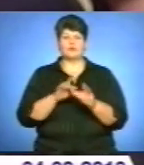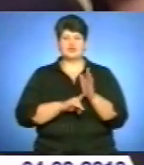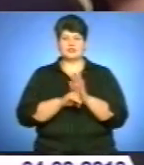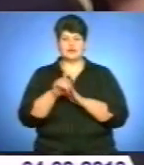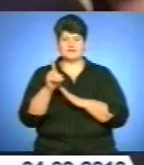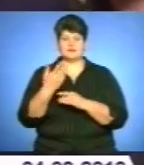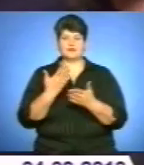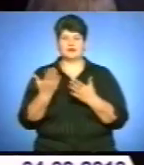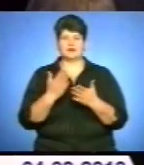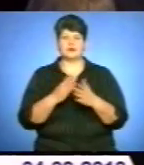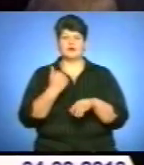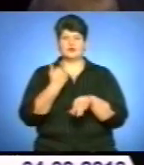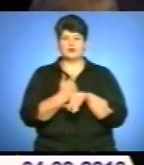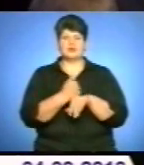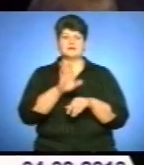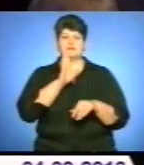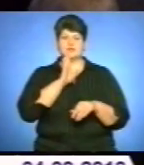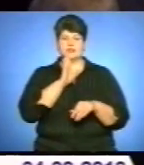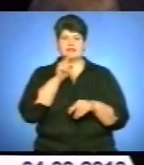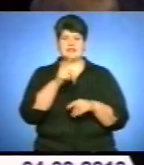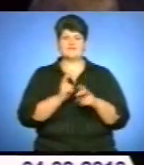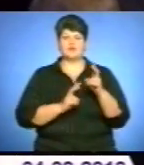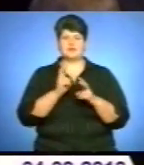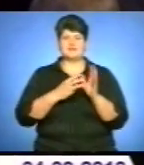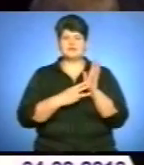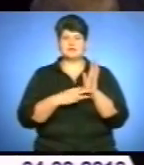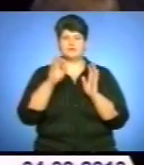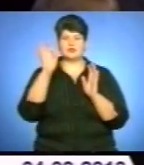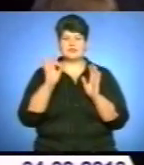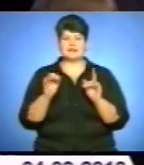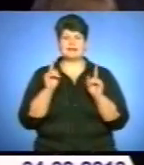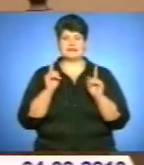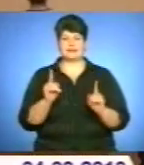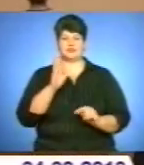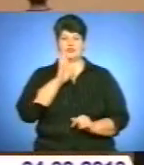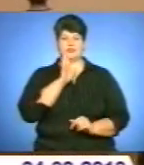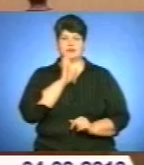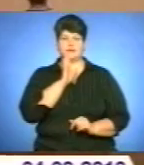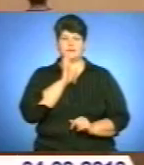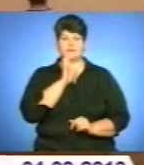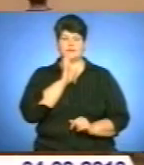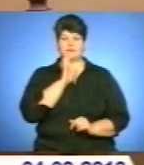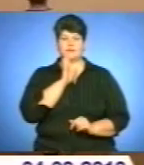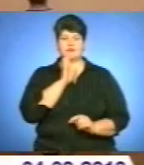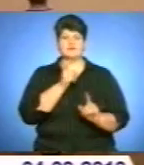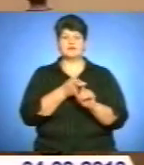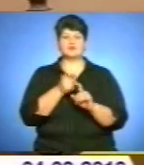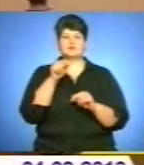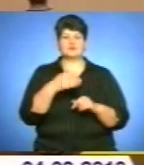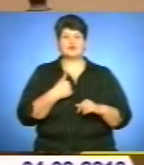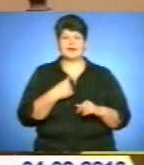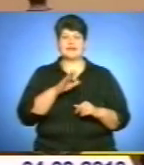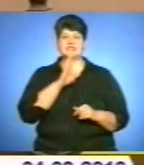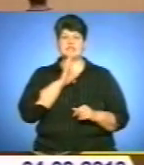підприємницької діяльності, а на її виробництві 80% працівники – жінки. Ну, мабуть, в силу того, що я жінка,